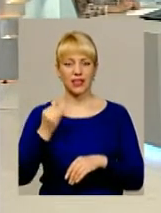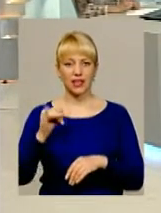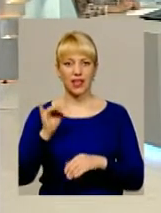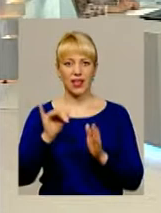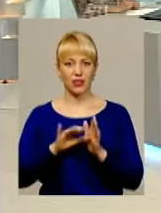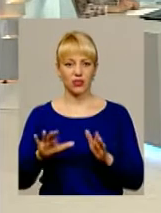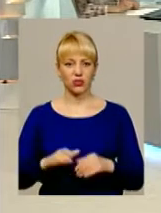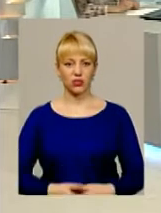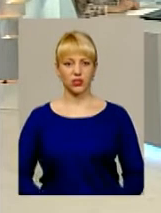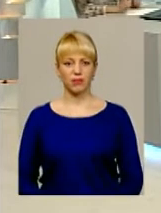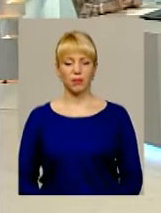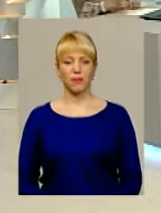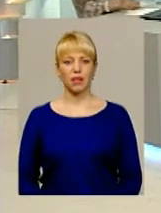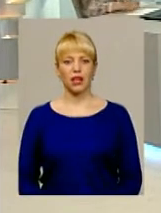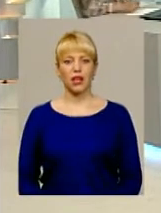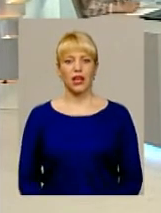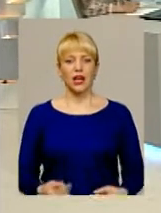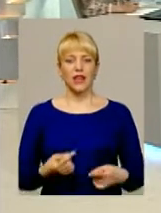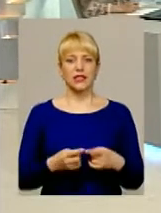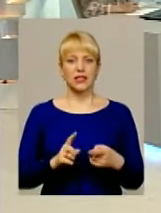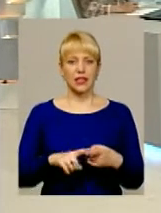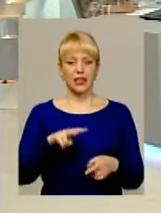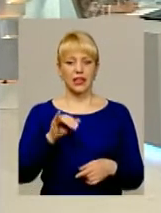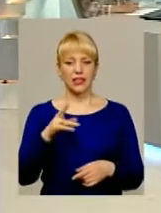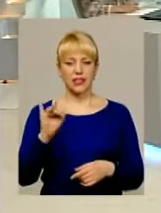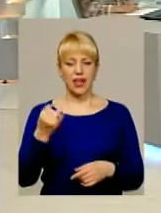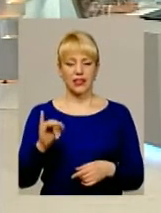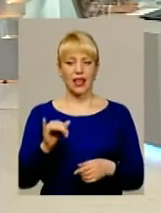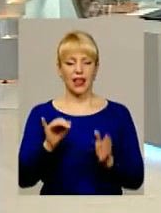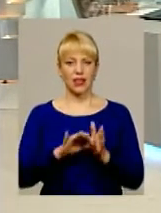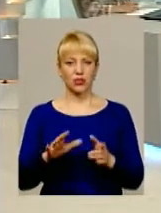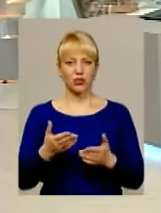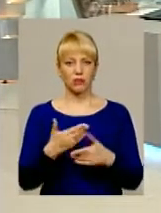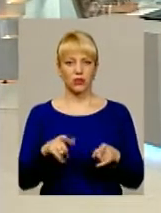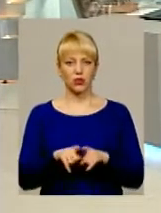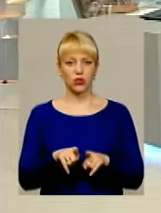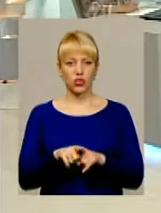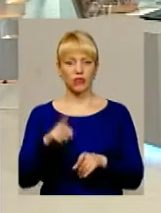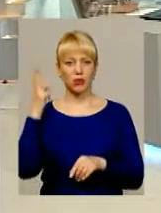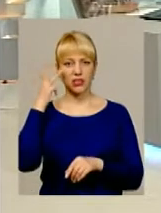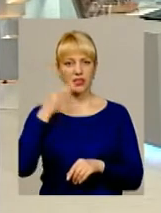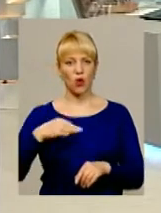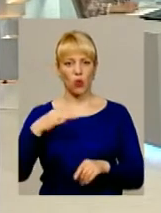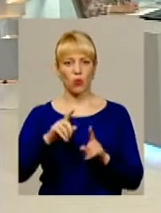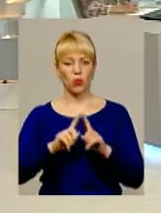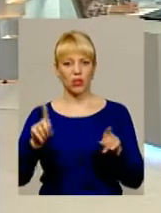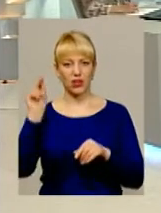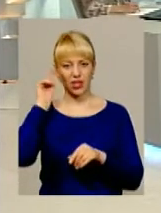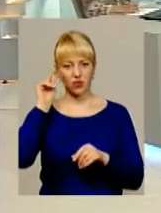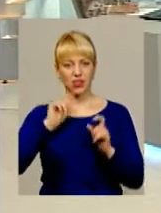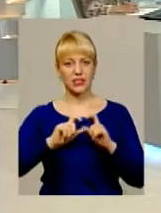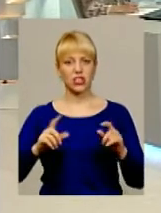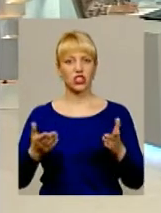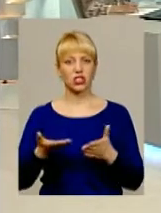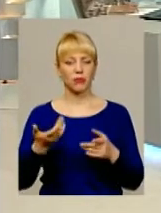це говорити важко? Хмельницький професійний ліцей електроніки, ми теж, як би мовити, в Хмельницькій області унікальний навчальний заклад. Чим?